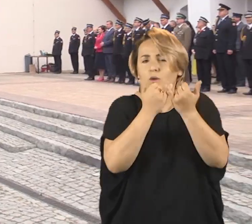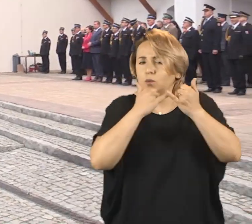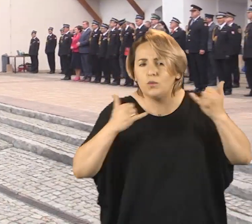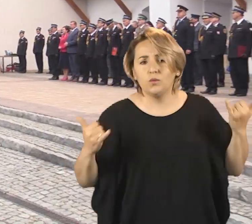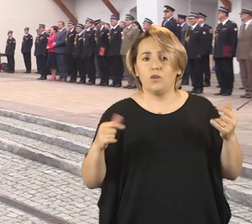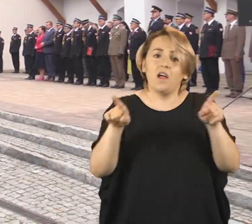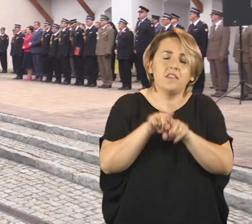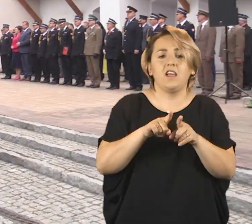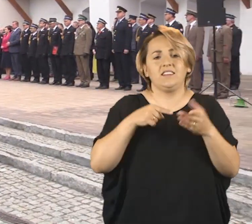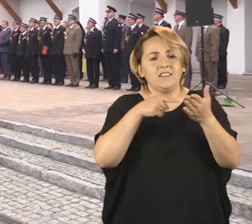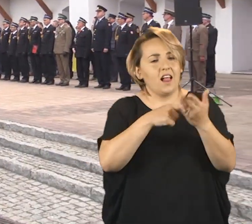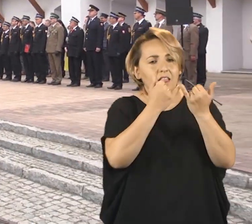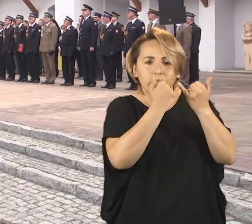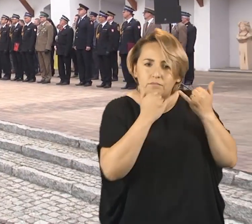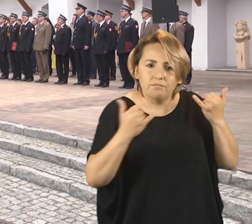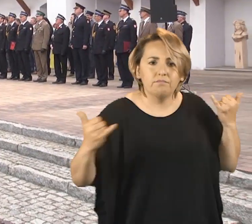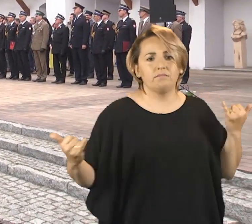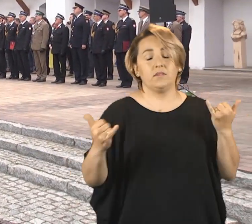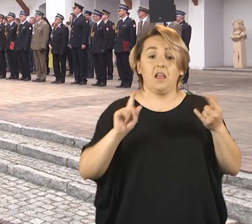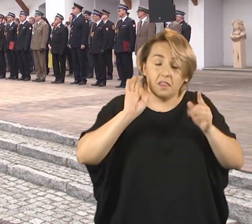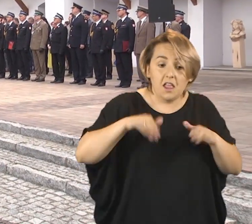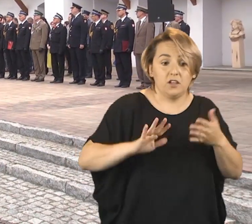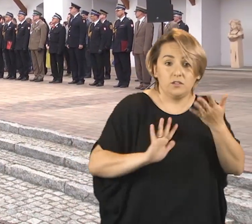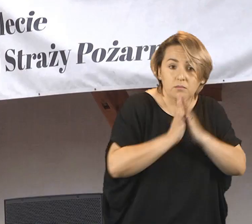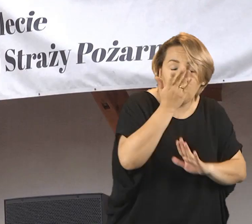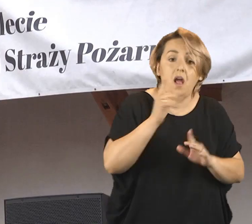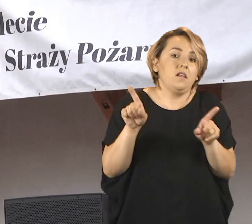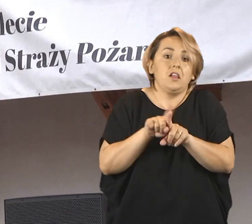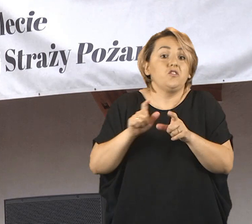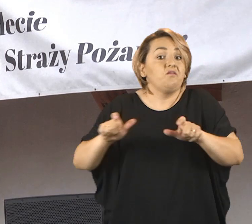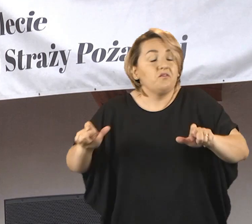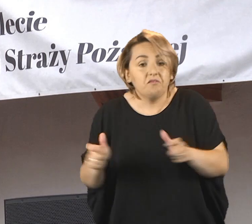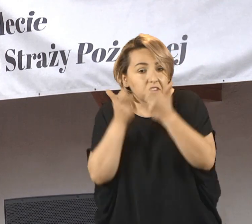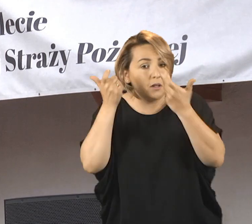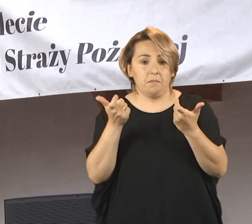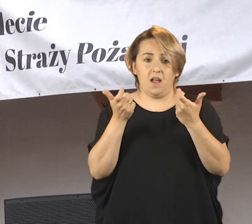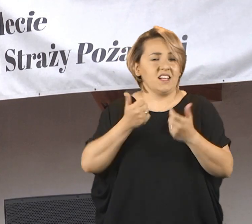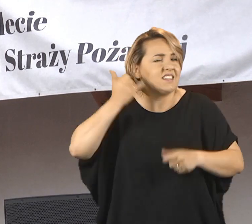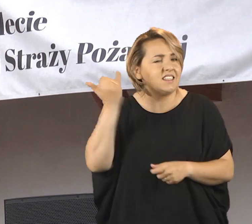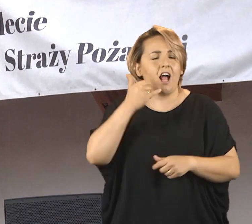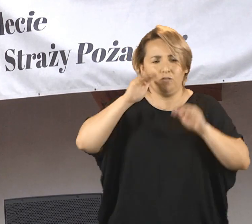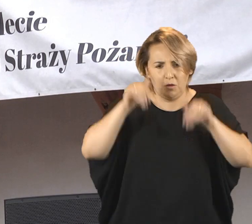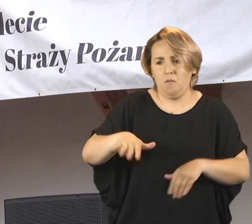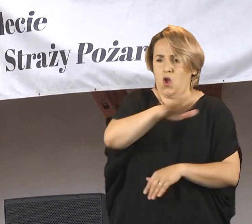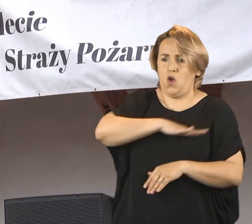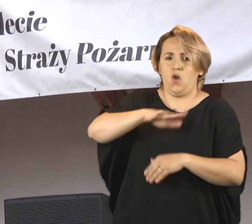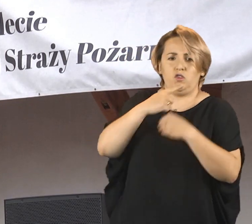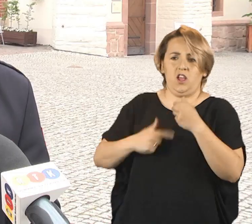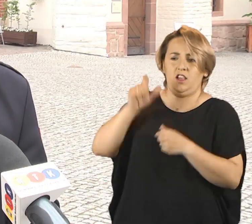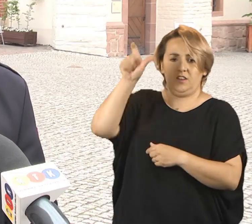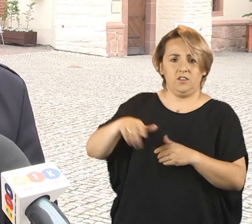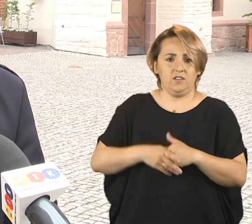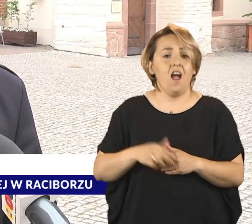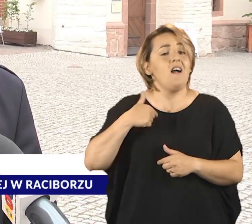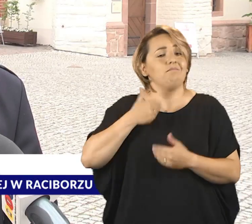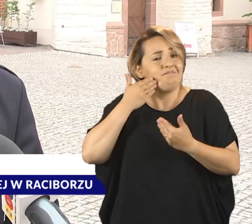oczywiście również do swoich celów, czyli jakichś pożarniczych, ale nie tylko do wypadków i wszędzie, zawsze możemy na nich liczyć.